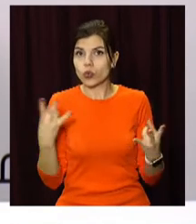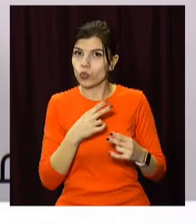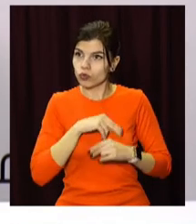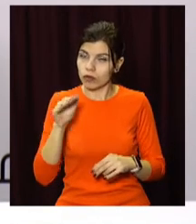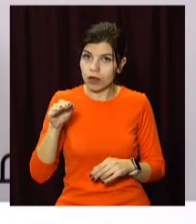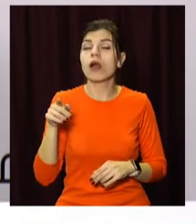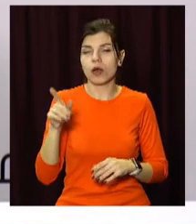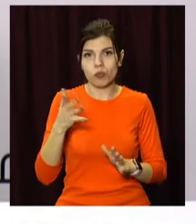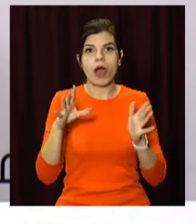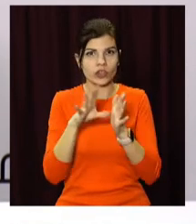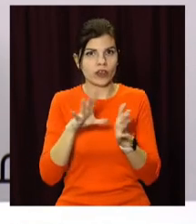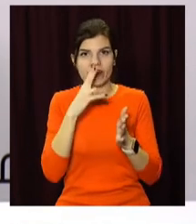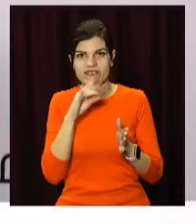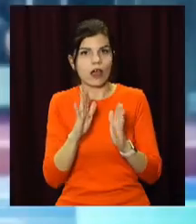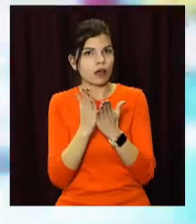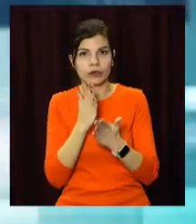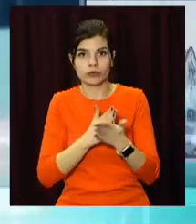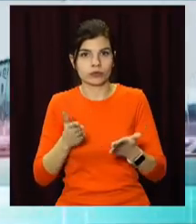книжка. І вона буде в електронному варіанте.